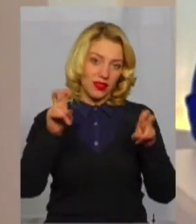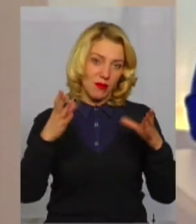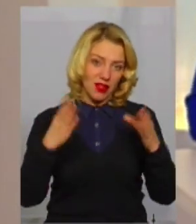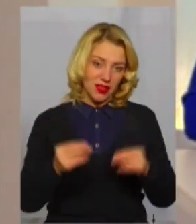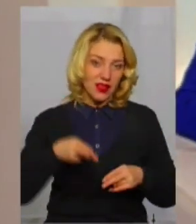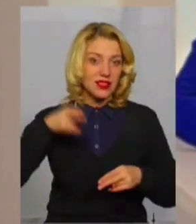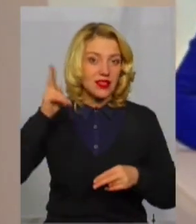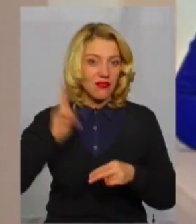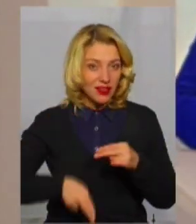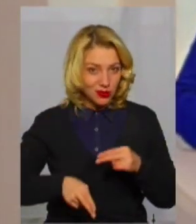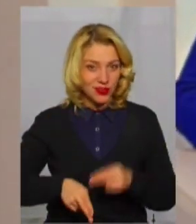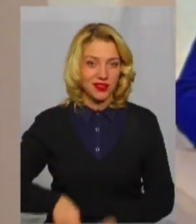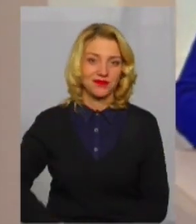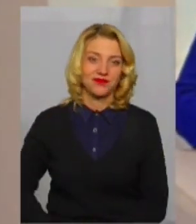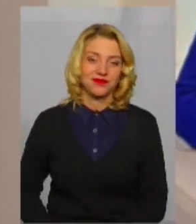дня завершується.